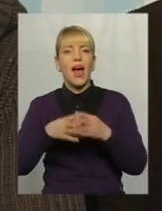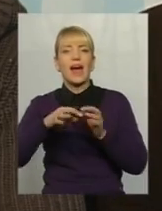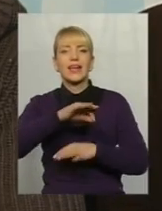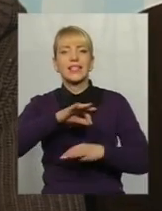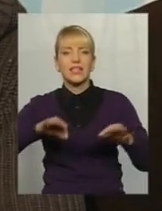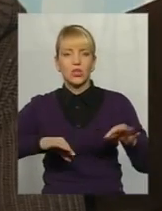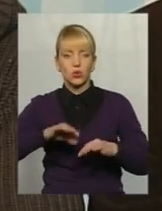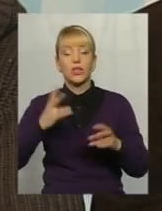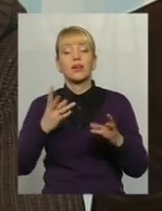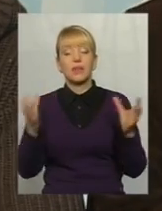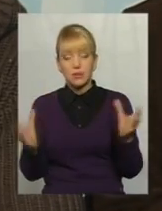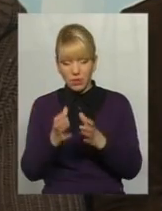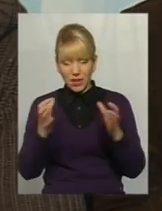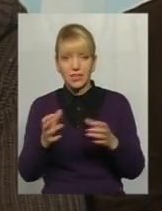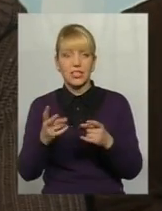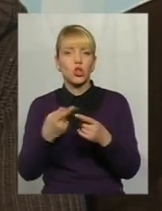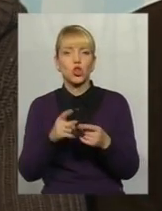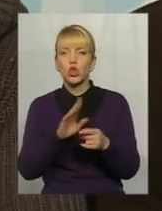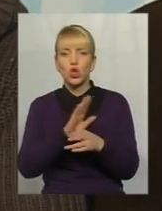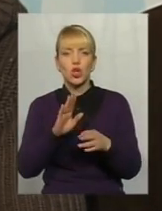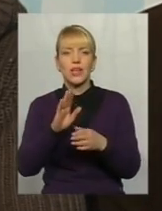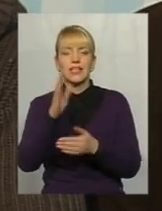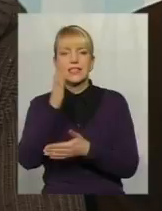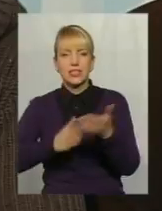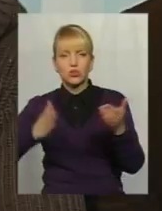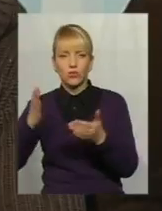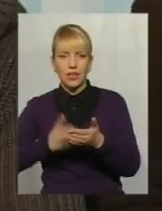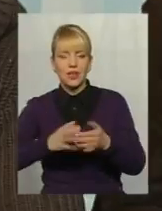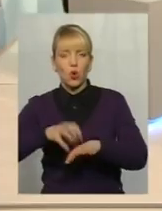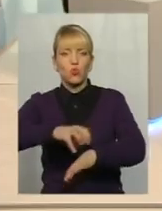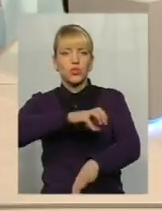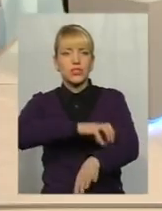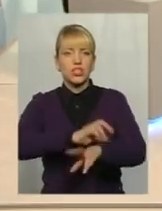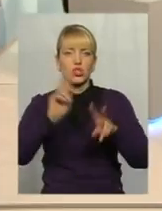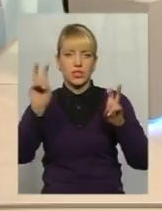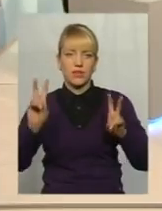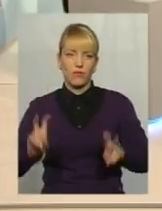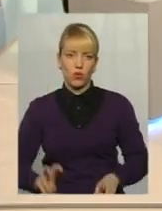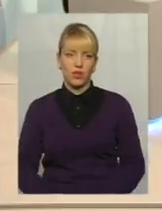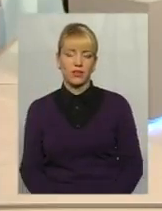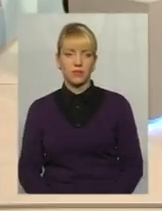вже за іншою ознакою, знявши оці комуністичні символіки їхні. Дякую.